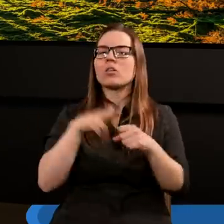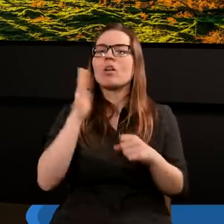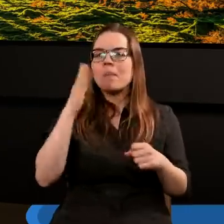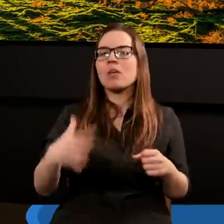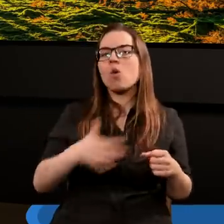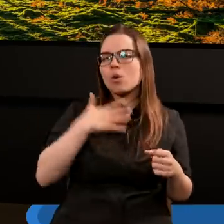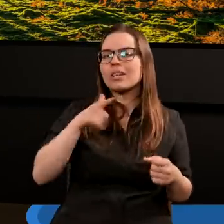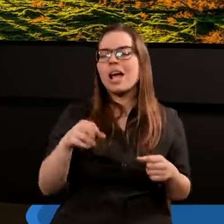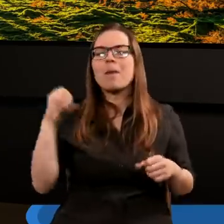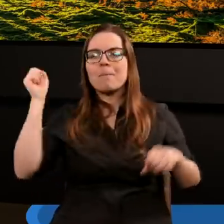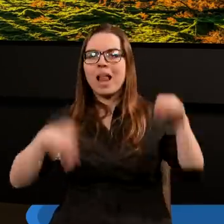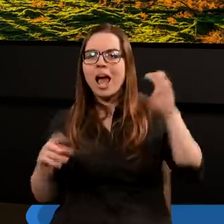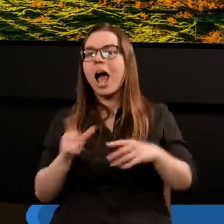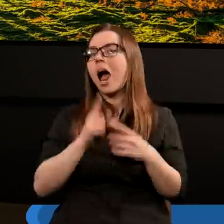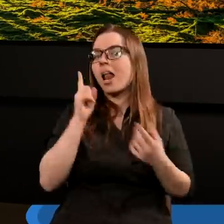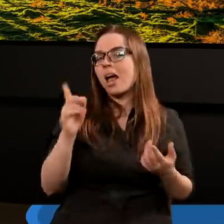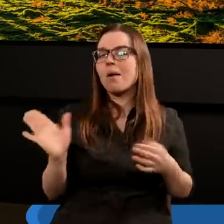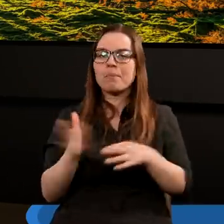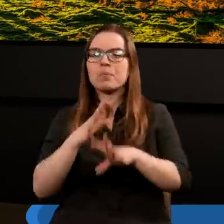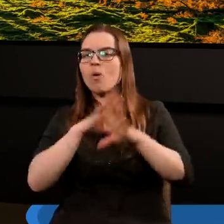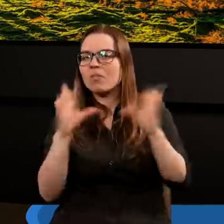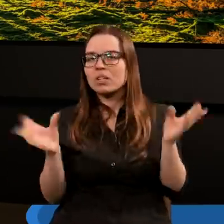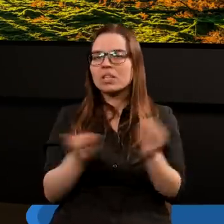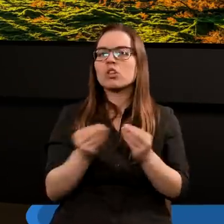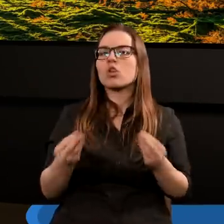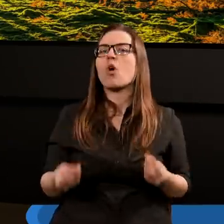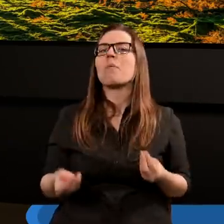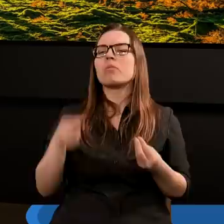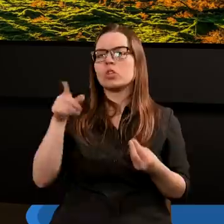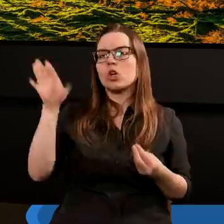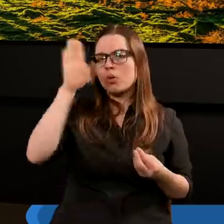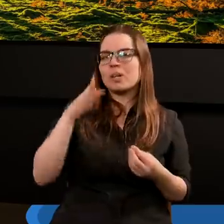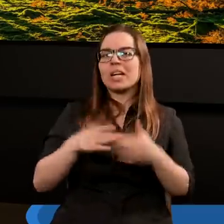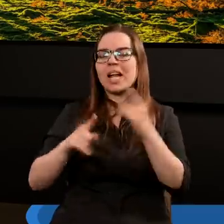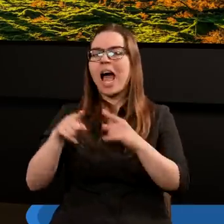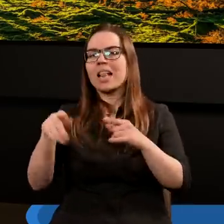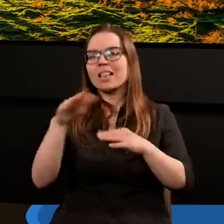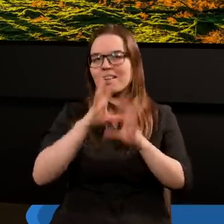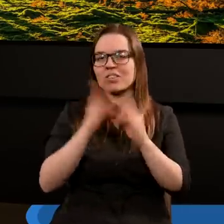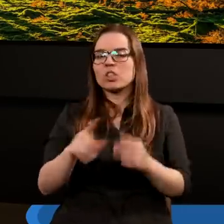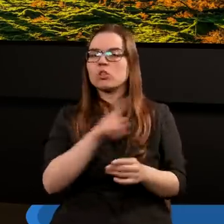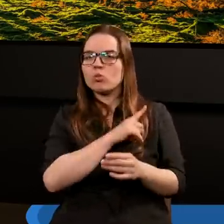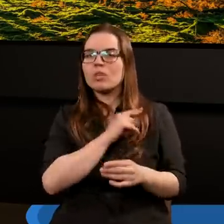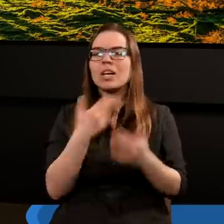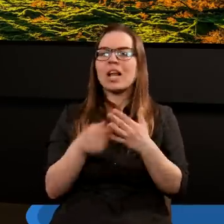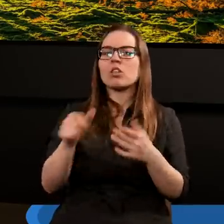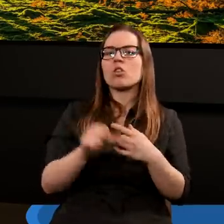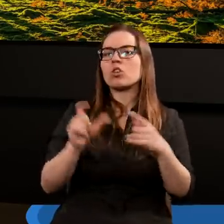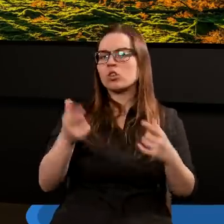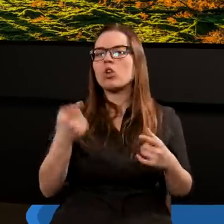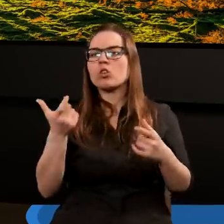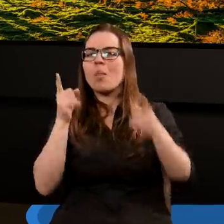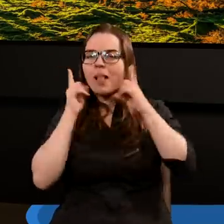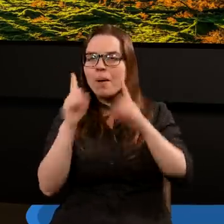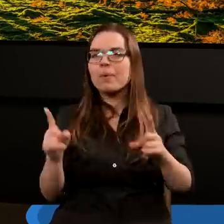odczuwali te plagi. No ale mimo wszystko to Pan Bóg nad tym wszystkim czuwa i dlatego to jest coś, czego